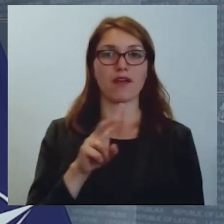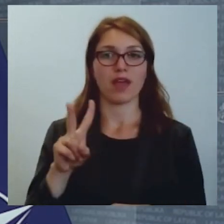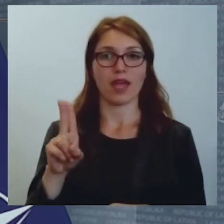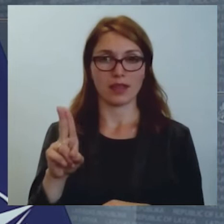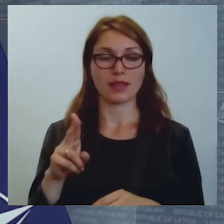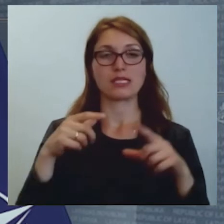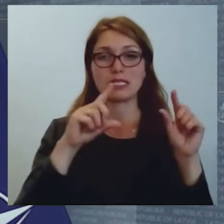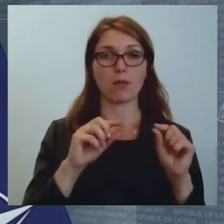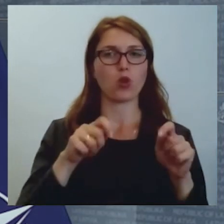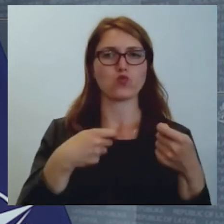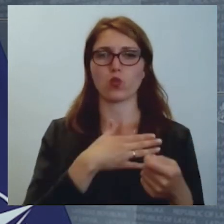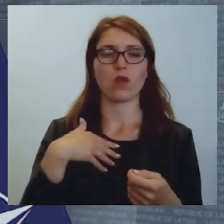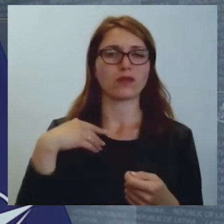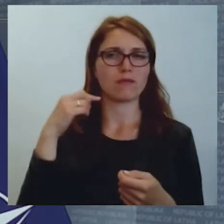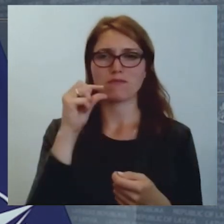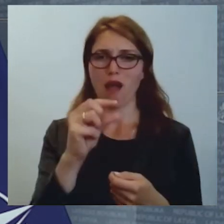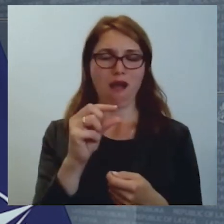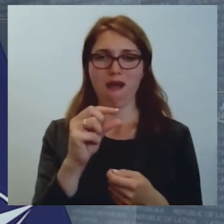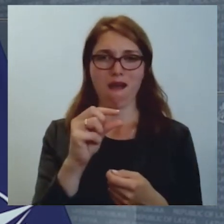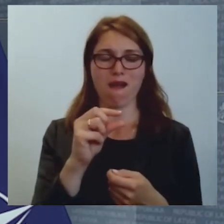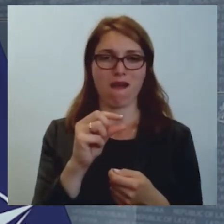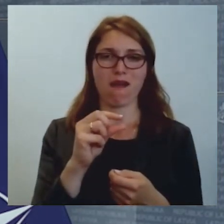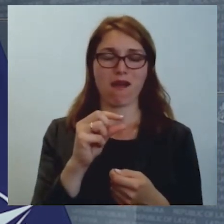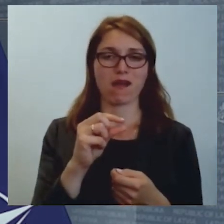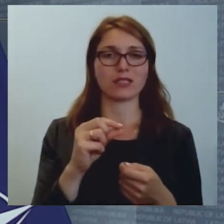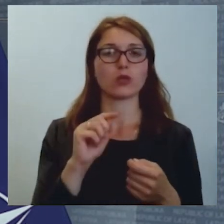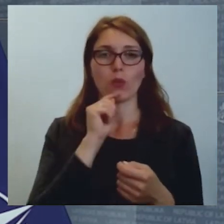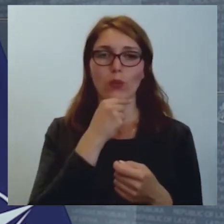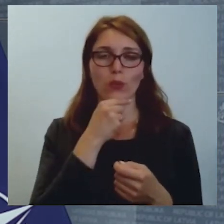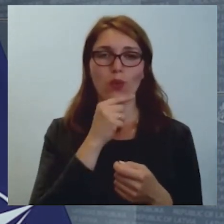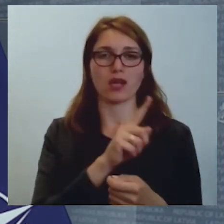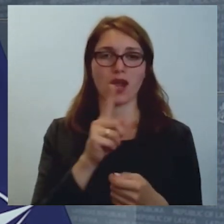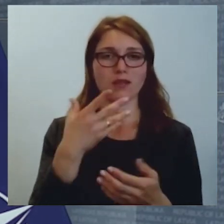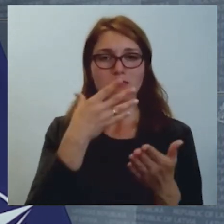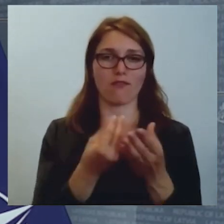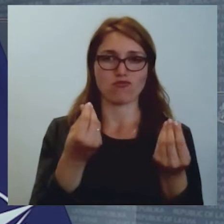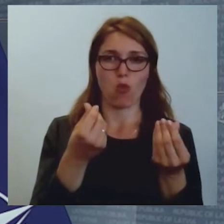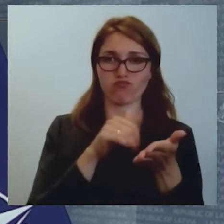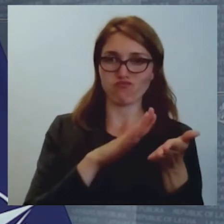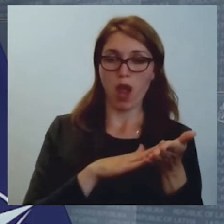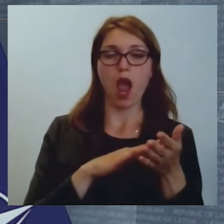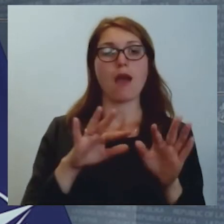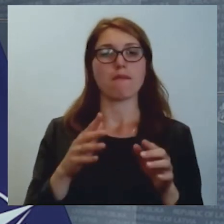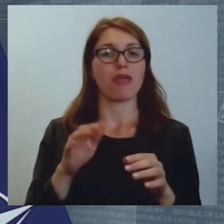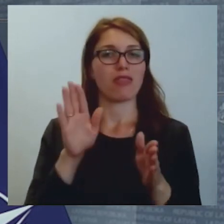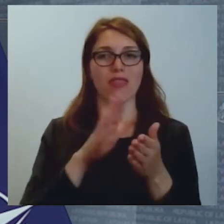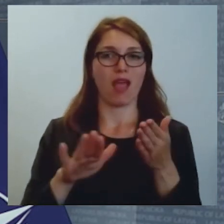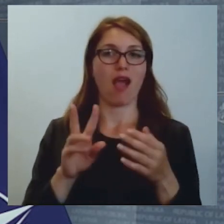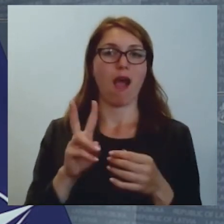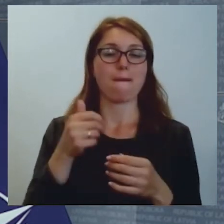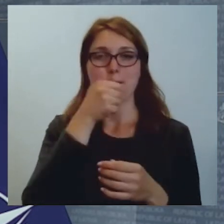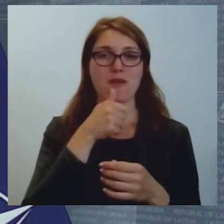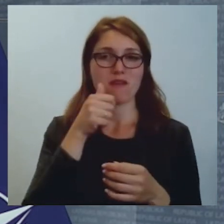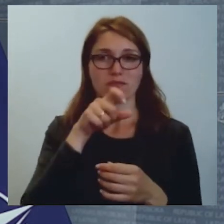mazāku pienesumu katru cilvēku budžetā, nekā mēs esam šīs paketes, kas ir izmantotas gan privātu